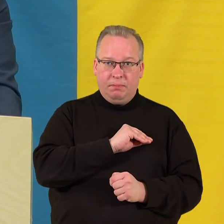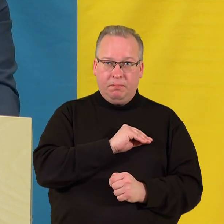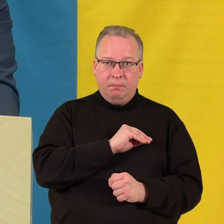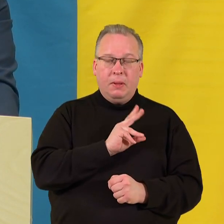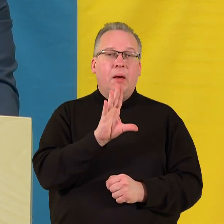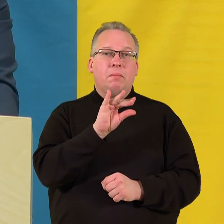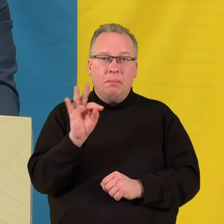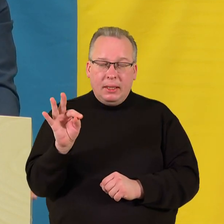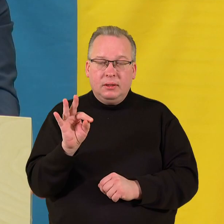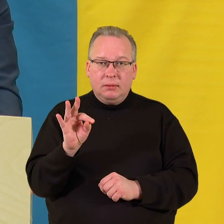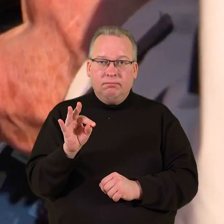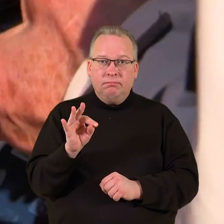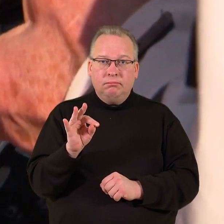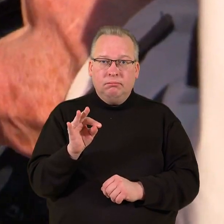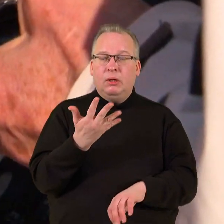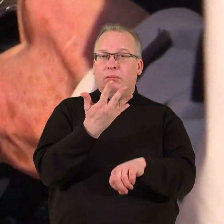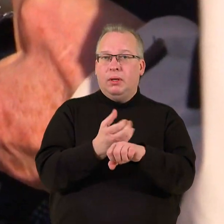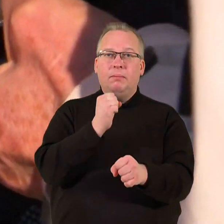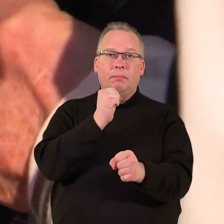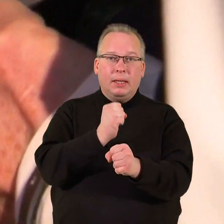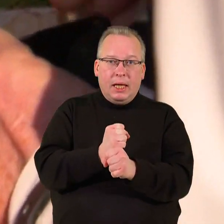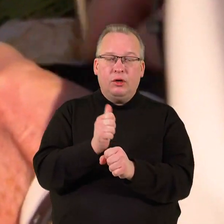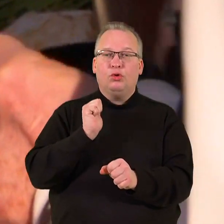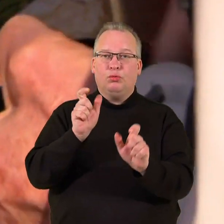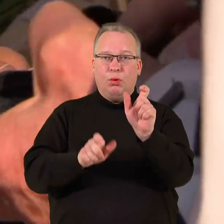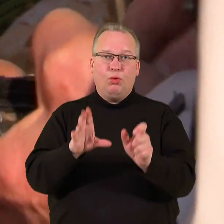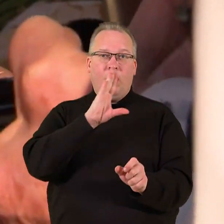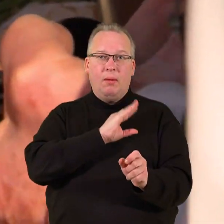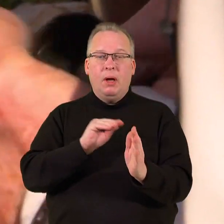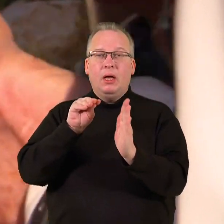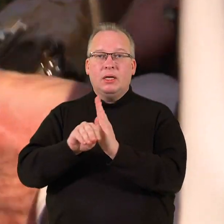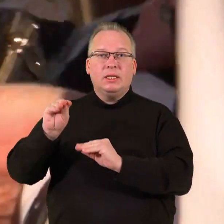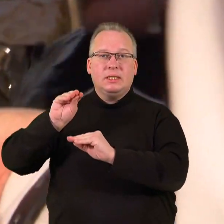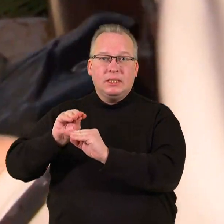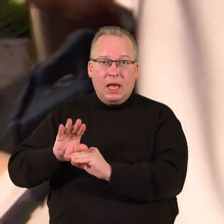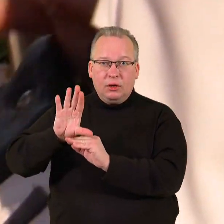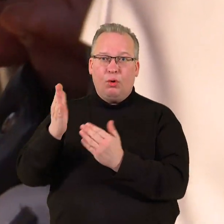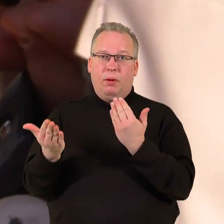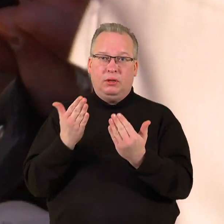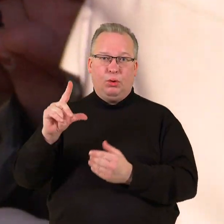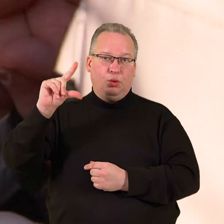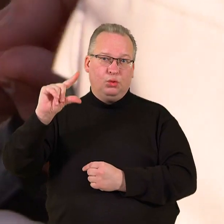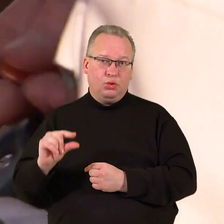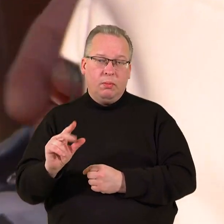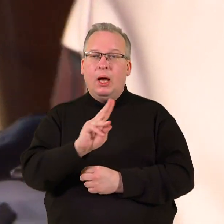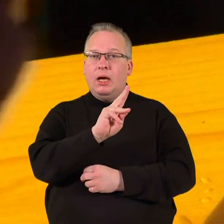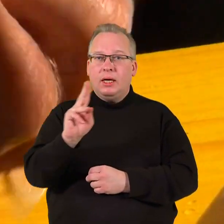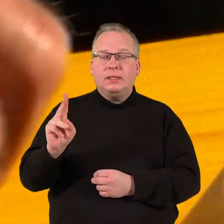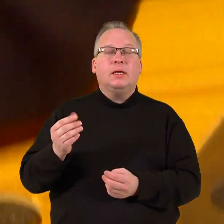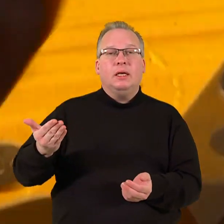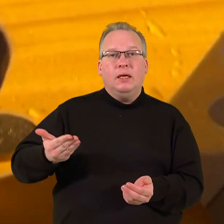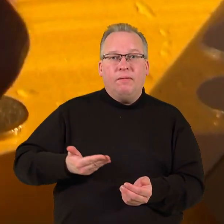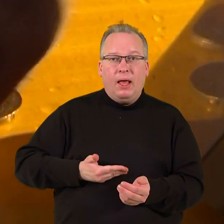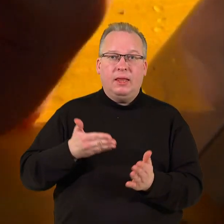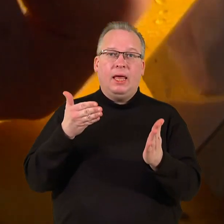ir nepataikė labai smarkiai. Žmonių paėjimas, žmonių apskritai santupo šiais metais panašu, kad sumažėjo. Ir ypatingai tų žmonių, kurie gyvena